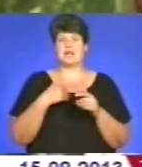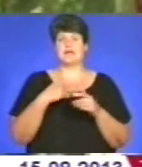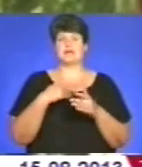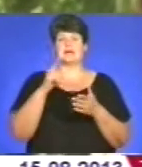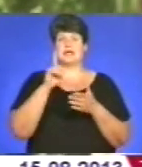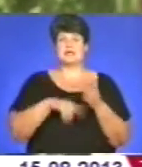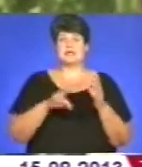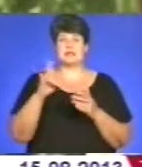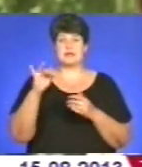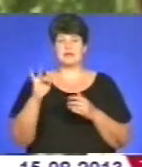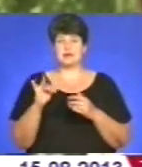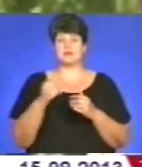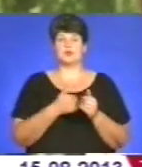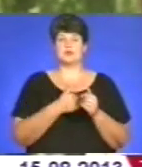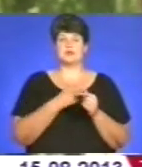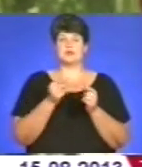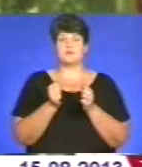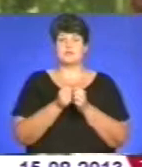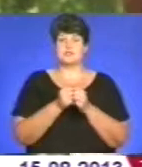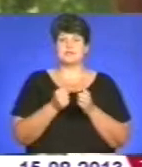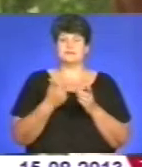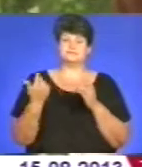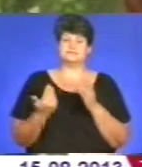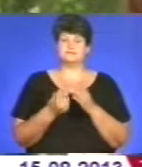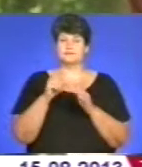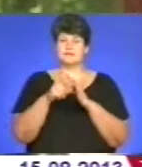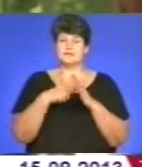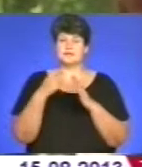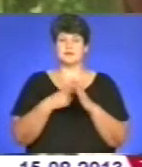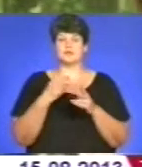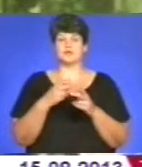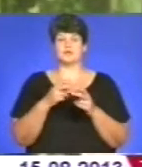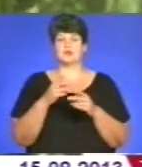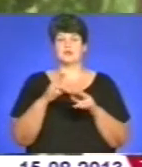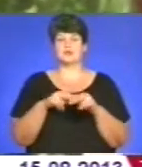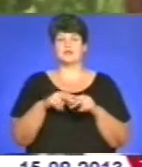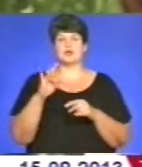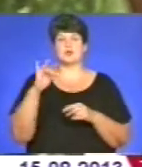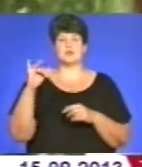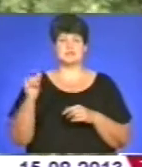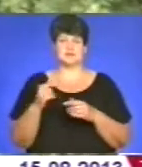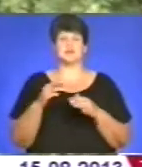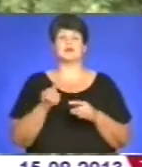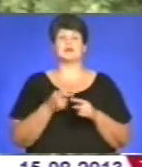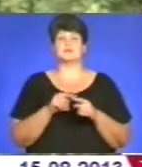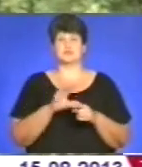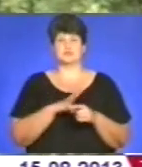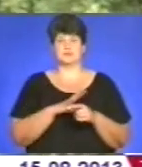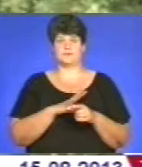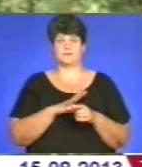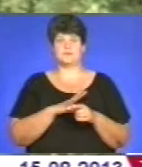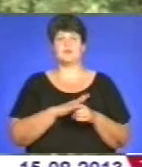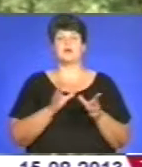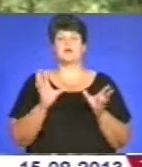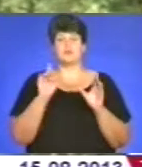Хотілося поближче дізнатися про хрещення Росії і як це було. Ми вміємо поєднувати